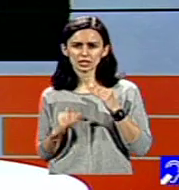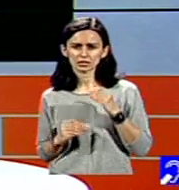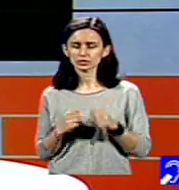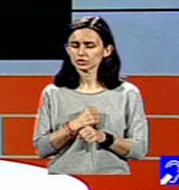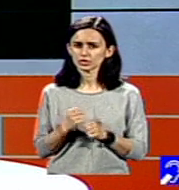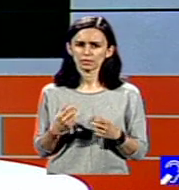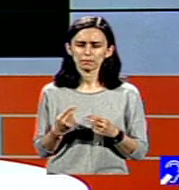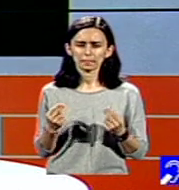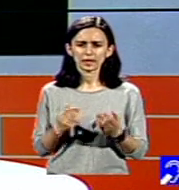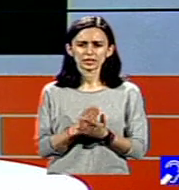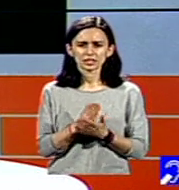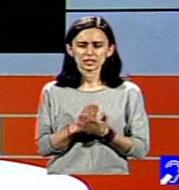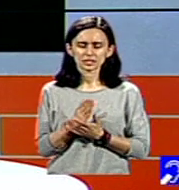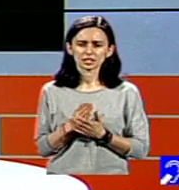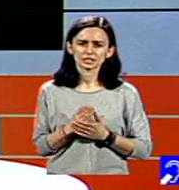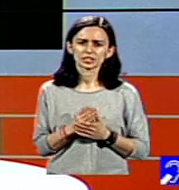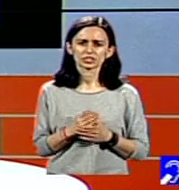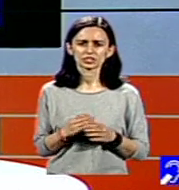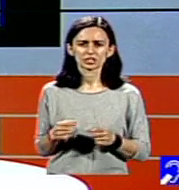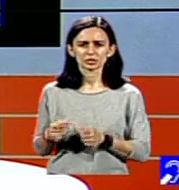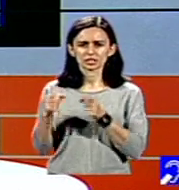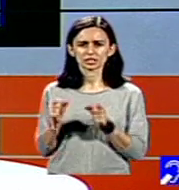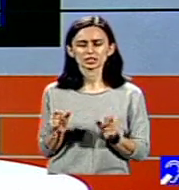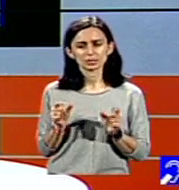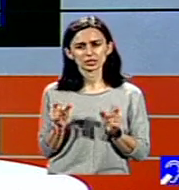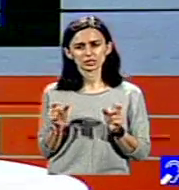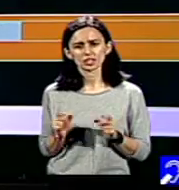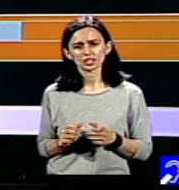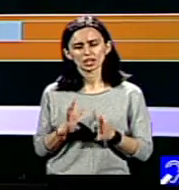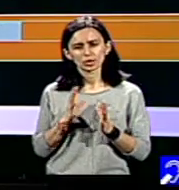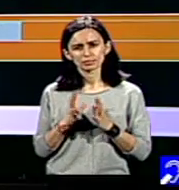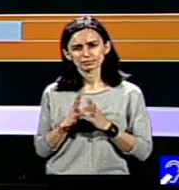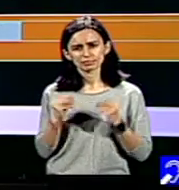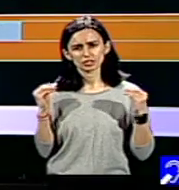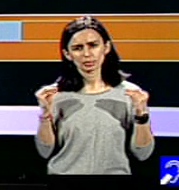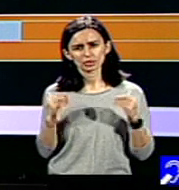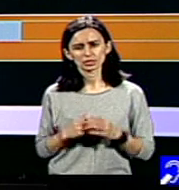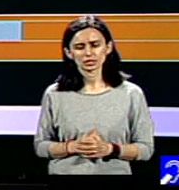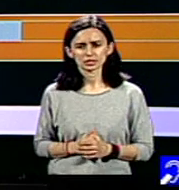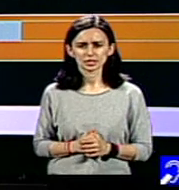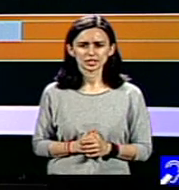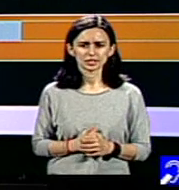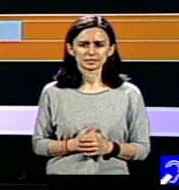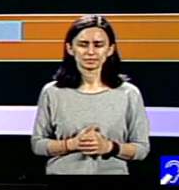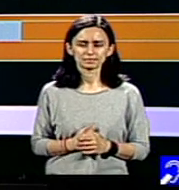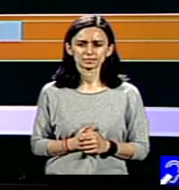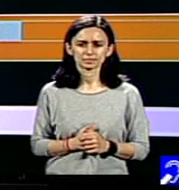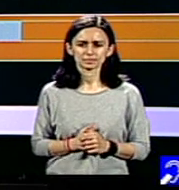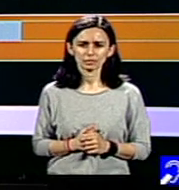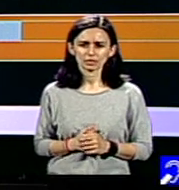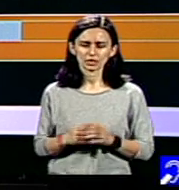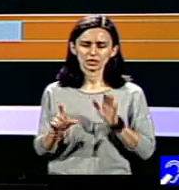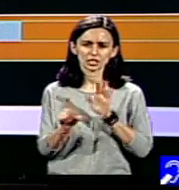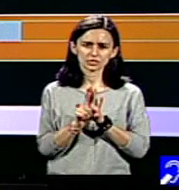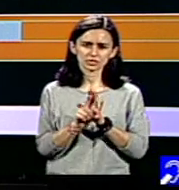de servicii de unități protejate, din păcate, au dispărut. au dispărut, așa este. Ei, acum legizația s-a schimbat,